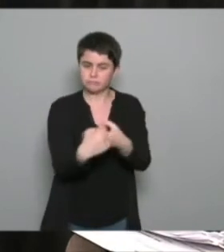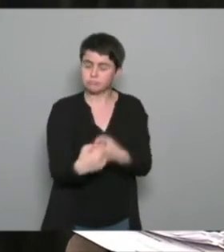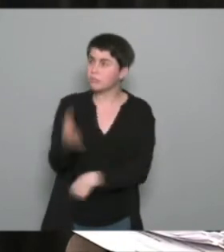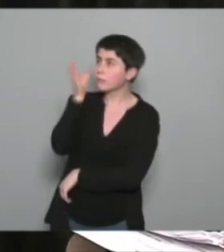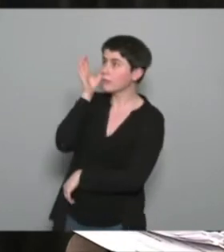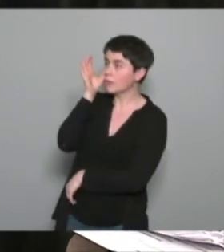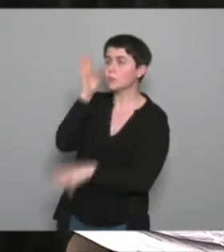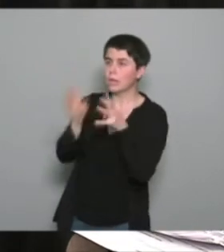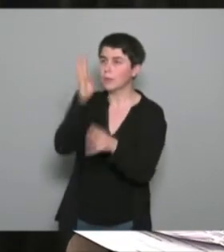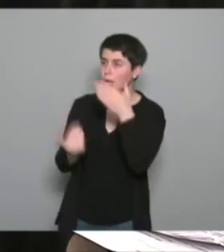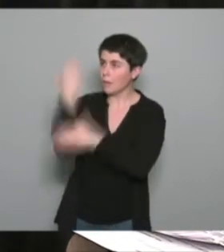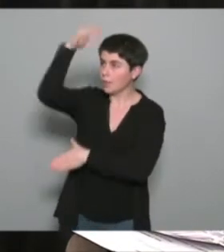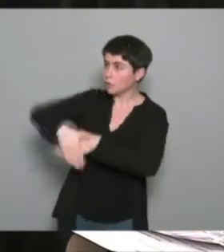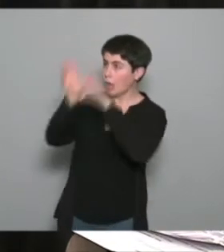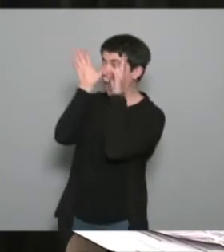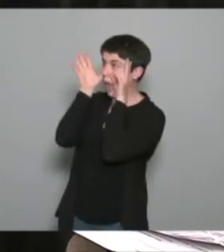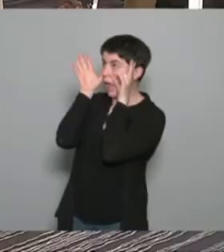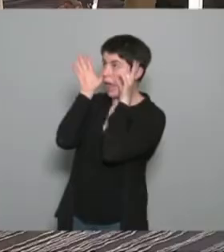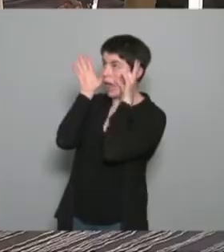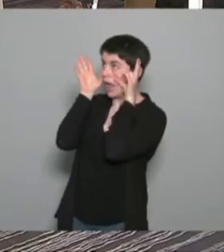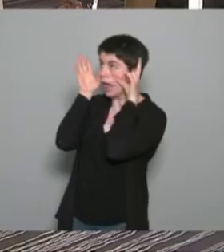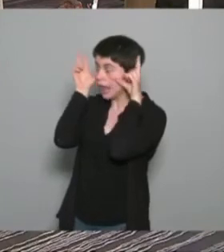déjà cernés je pense depuis hier